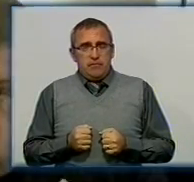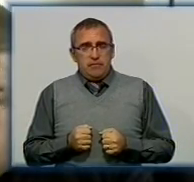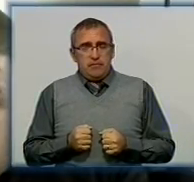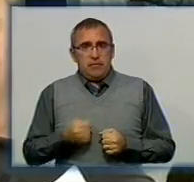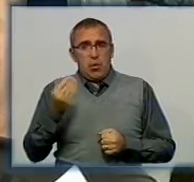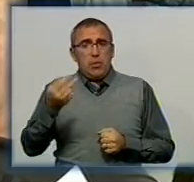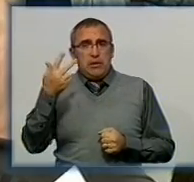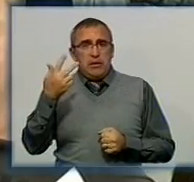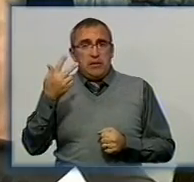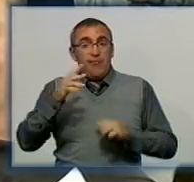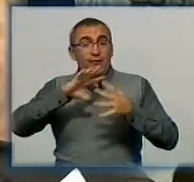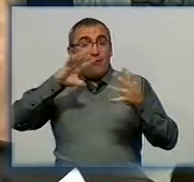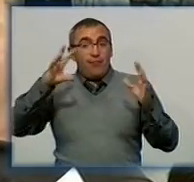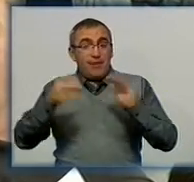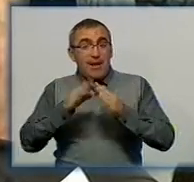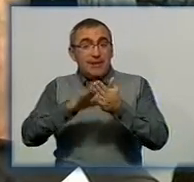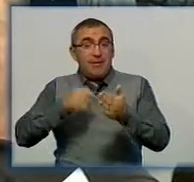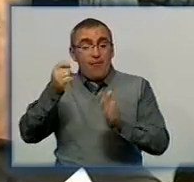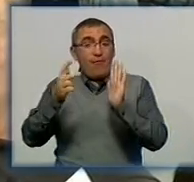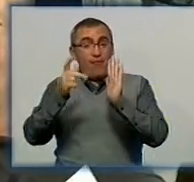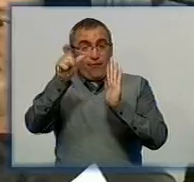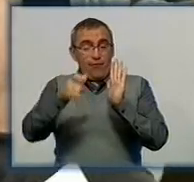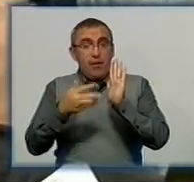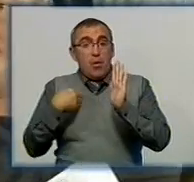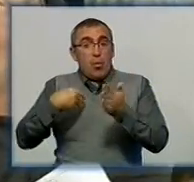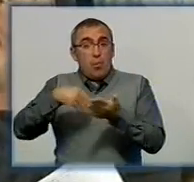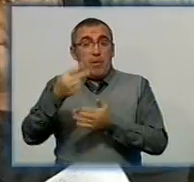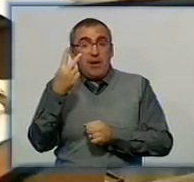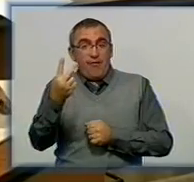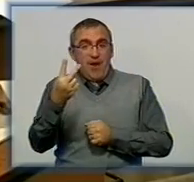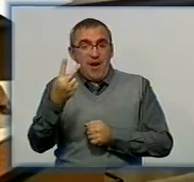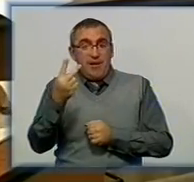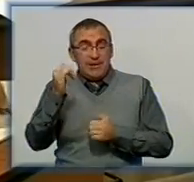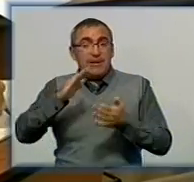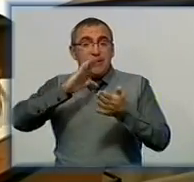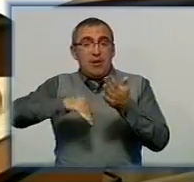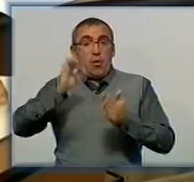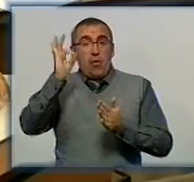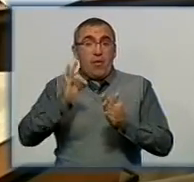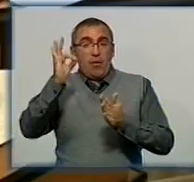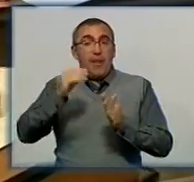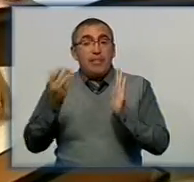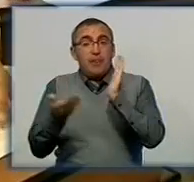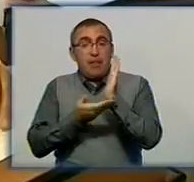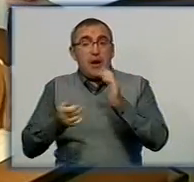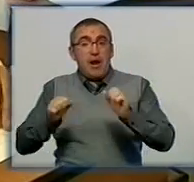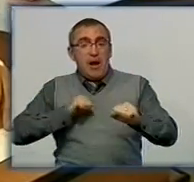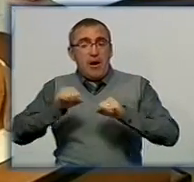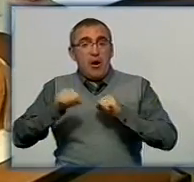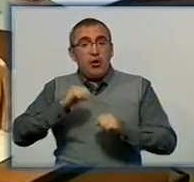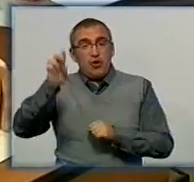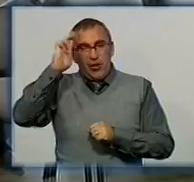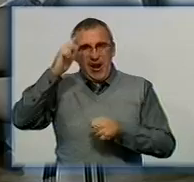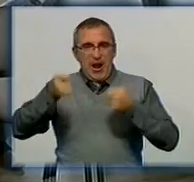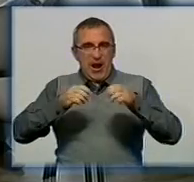В результаті з заявлених восьми чоловік придбав два лоти і передав пропозицію зняти відсоткове обмеження на деревину керівнику Держагентства